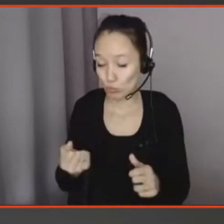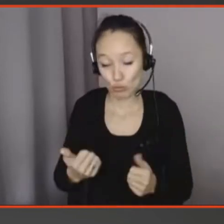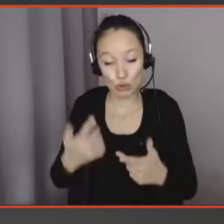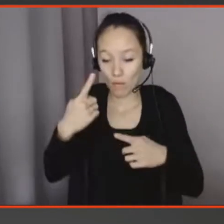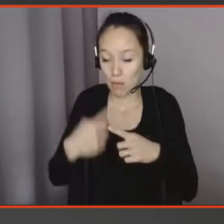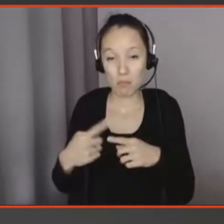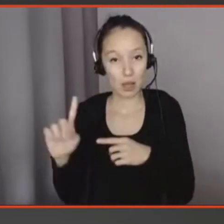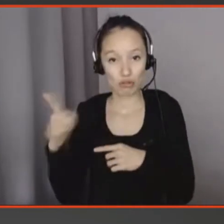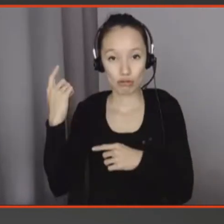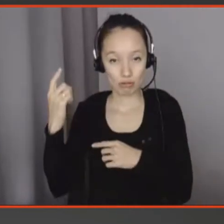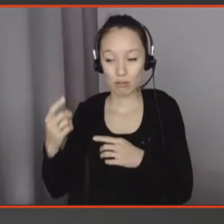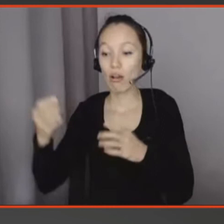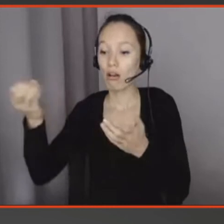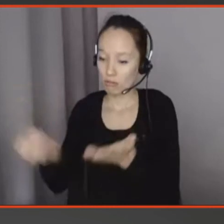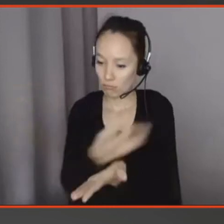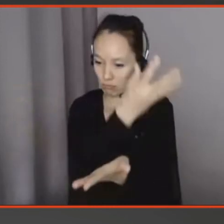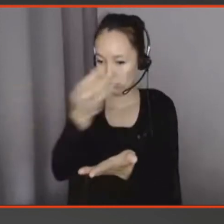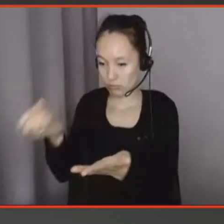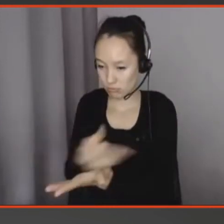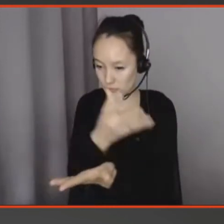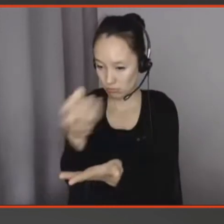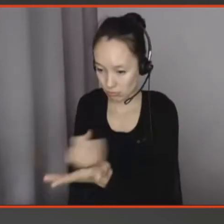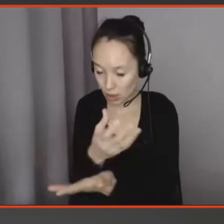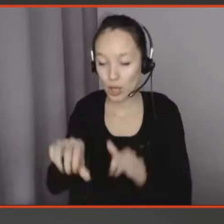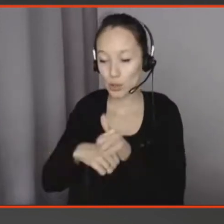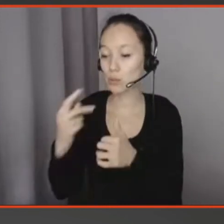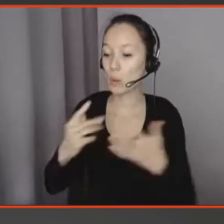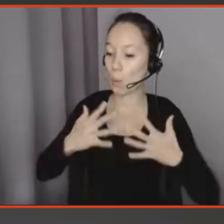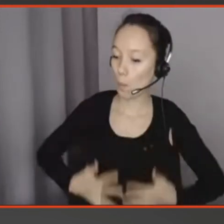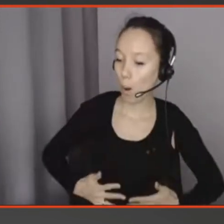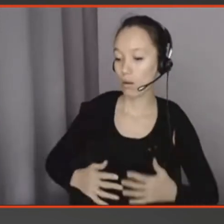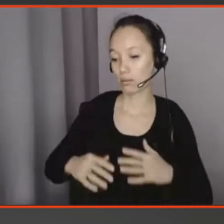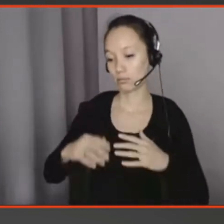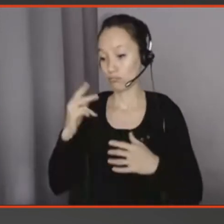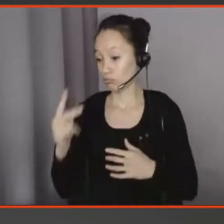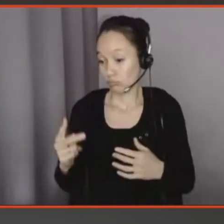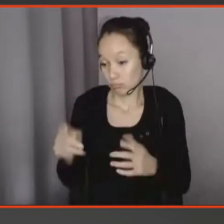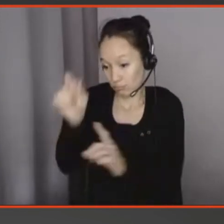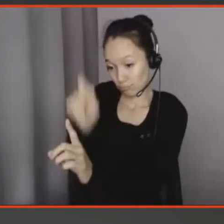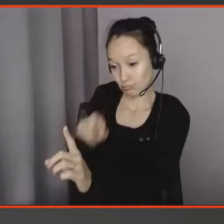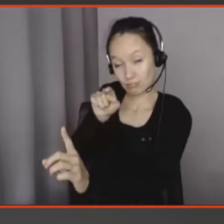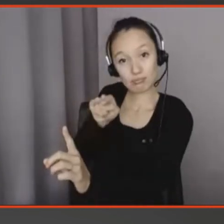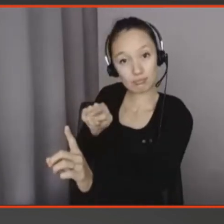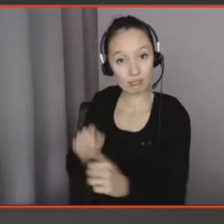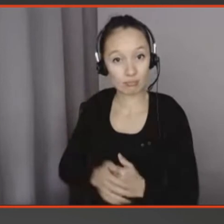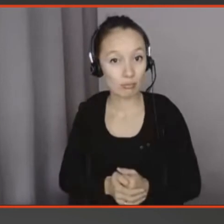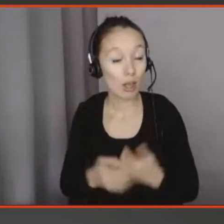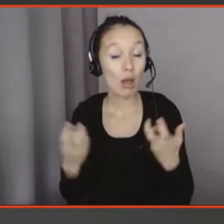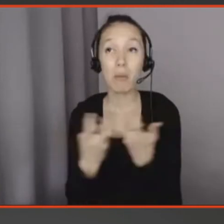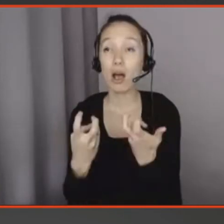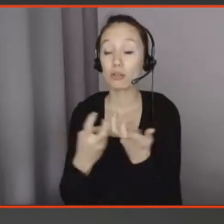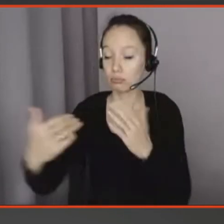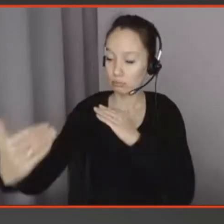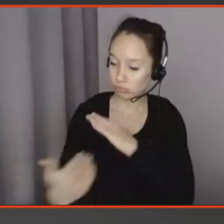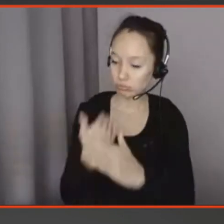comportementales, les données contextuelles, les données physiologiques de la personne âgée. Donc vous pouviez recevoir par exemple, à 8h25,